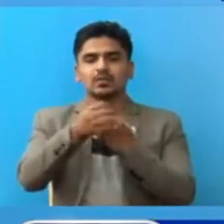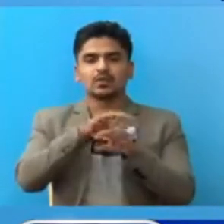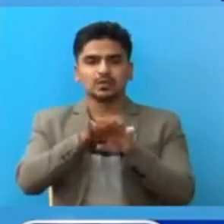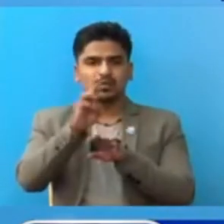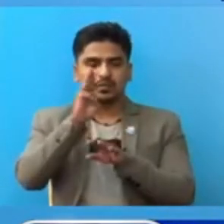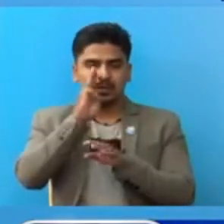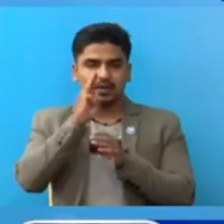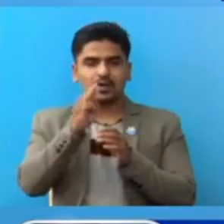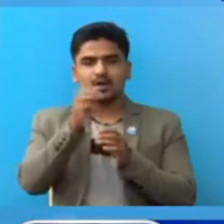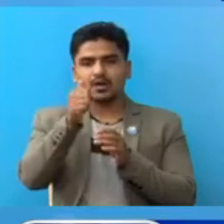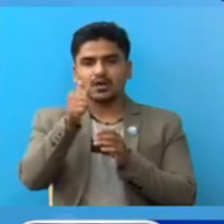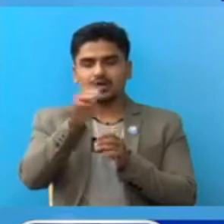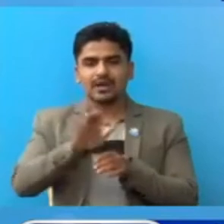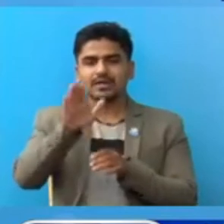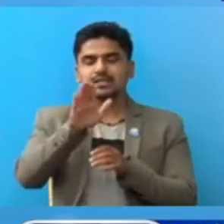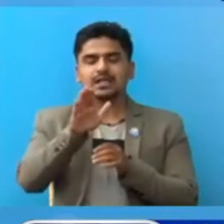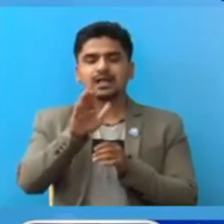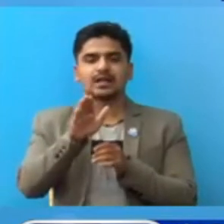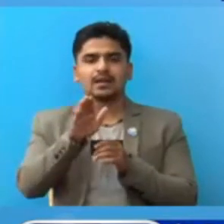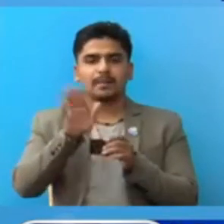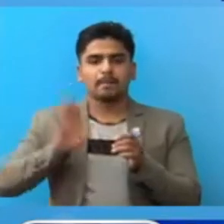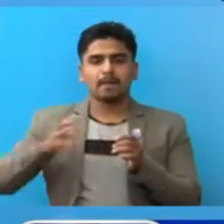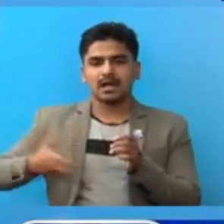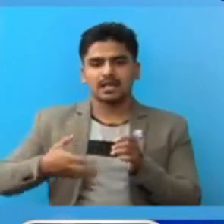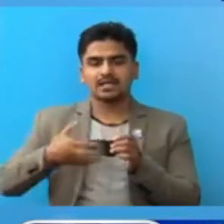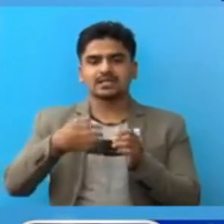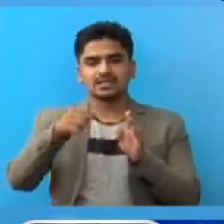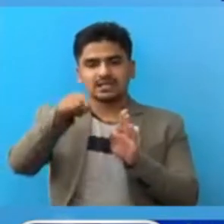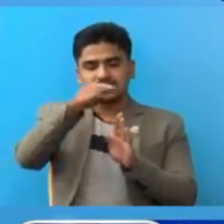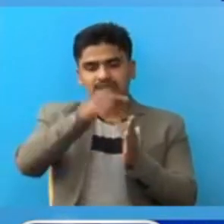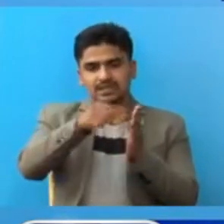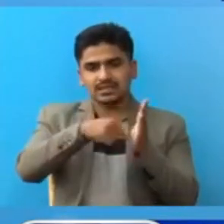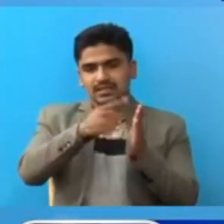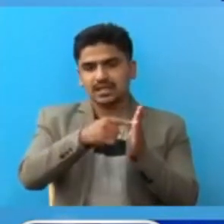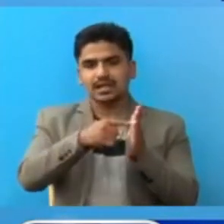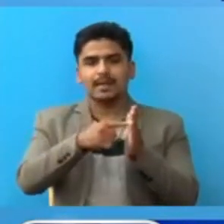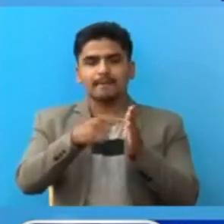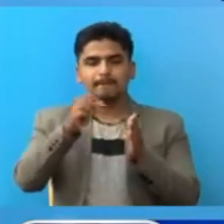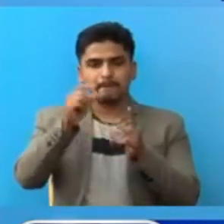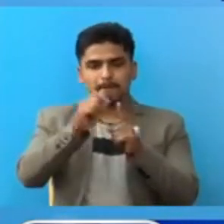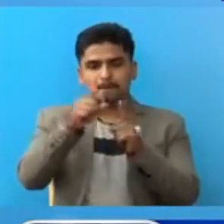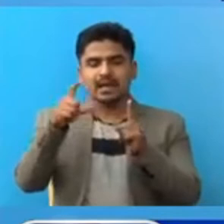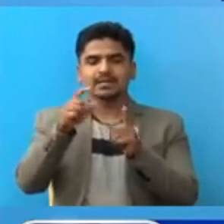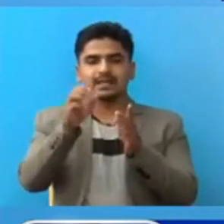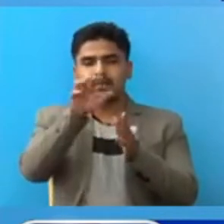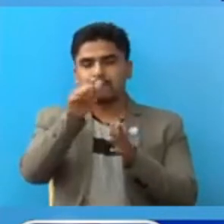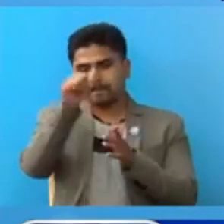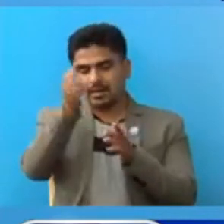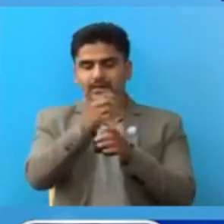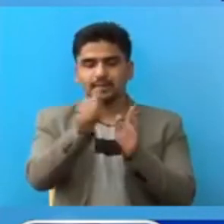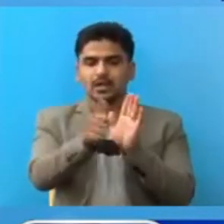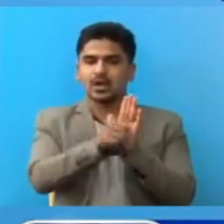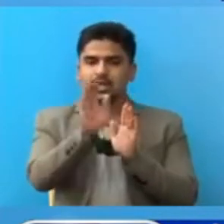अफगानिस्तान बंगलादेश श्रिलंका पाकिस्तान रभारत भन्दा अगाडी रहे को छा